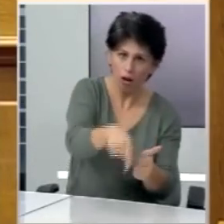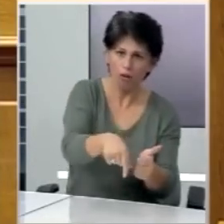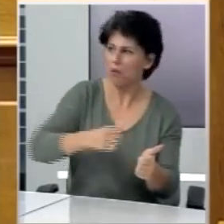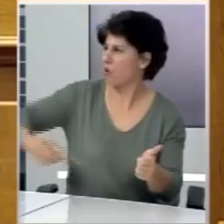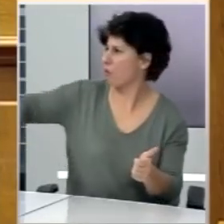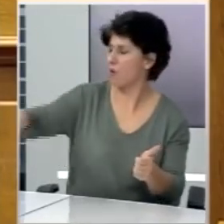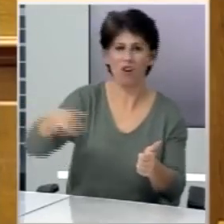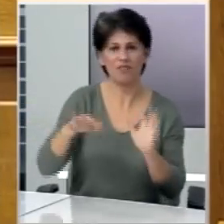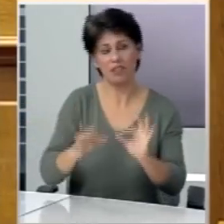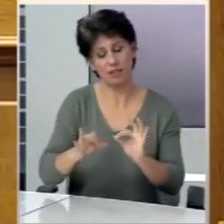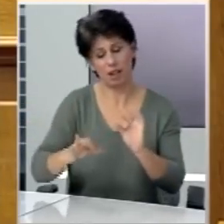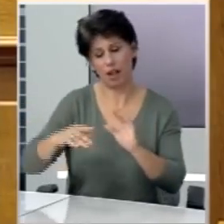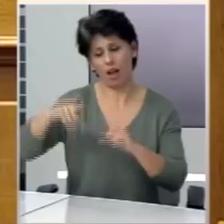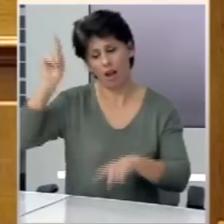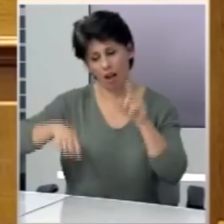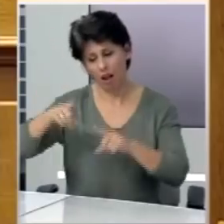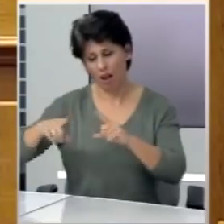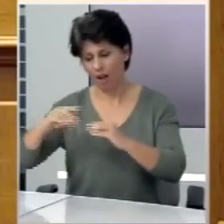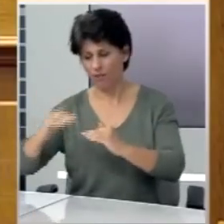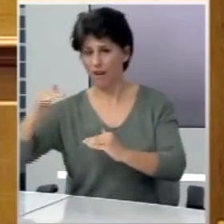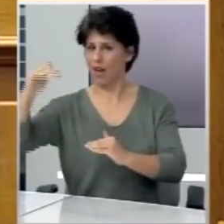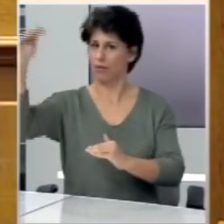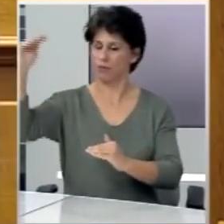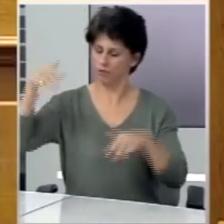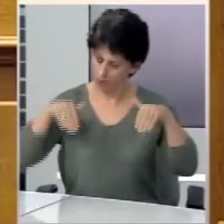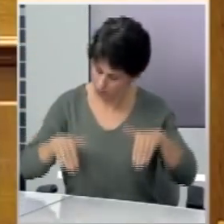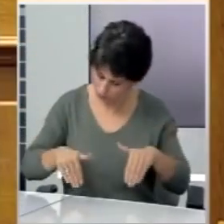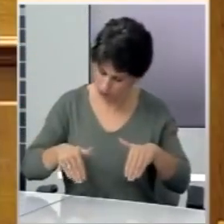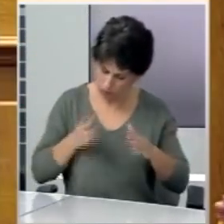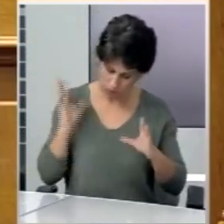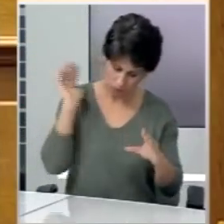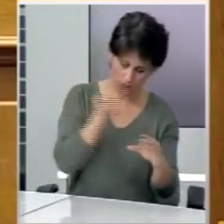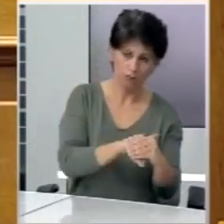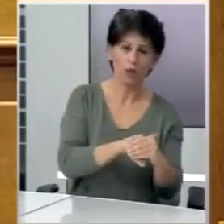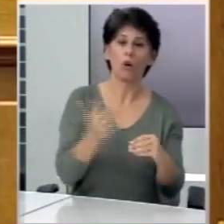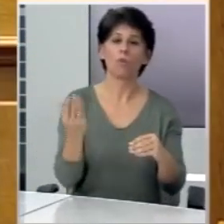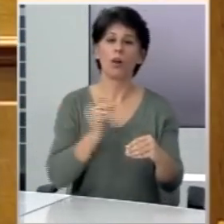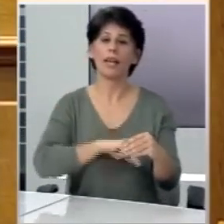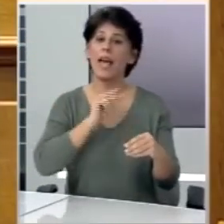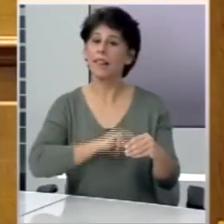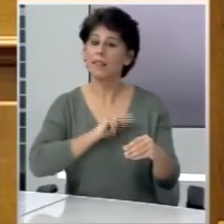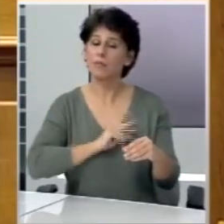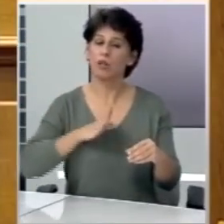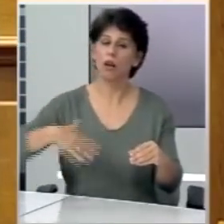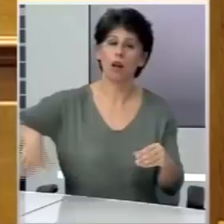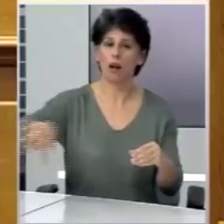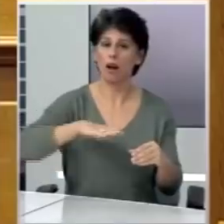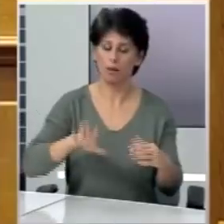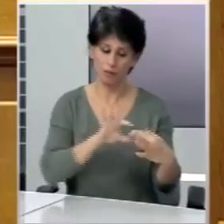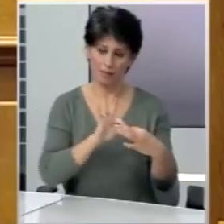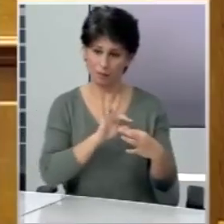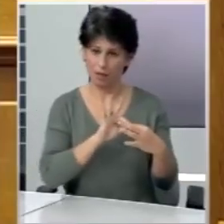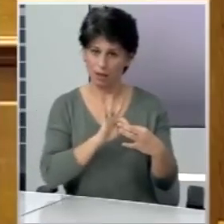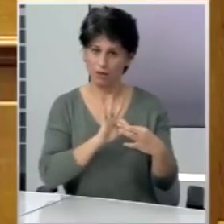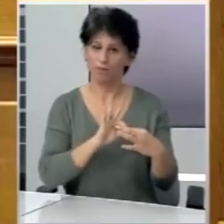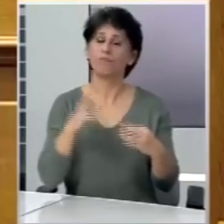οπωσδήποτε με διαβαθμίσεις, προσυλλογμένοι, ταγμένοι, τόσο κερδισμένος είναι ο λαός μας από τις συμμαχίες